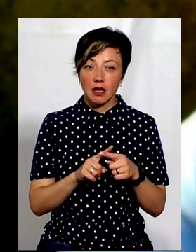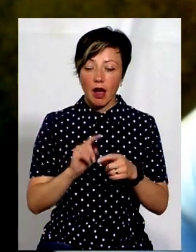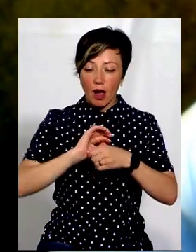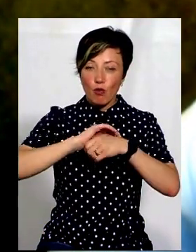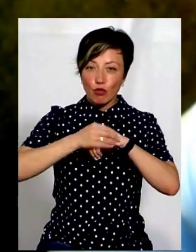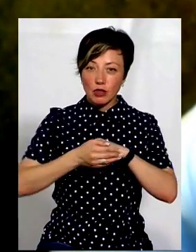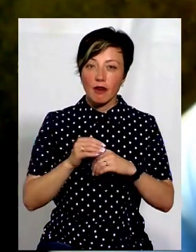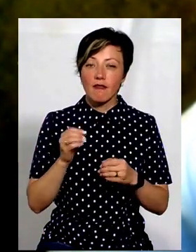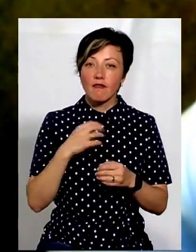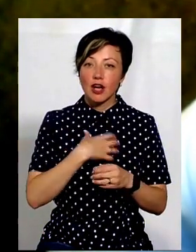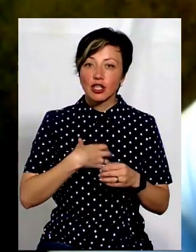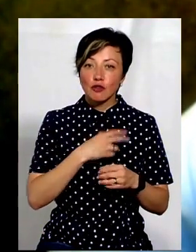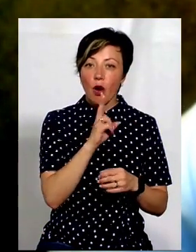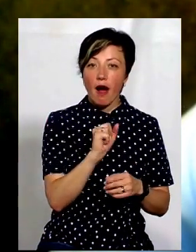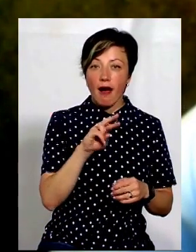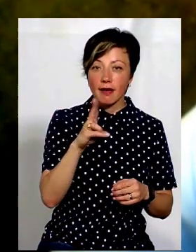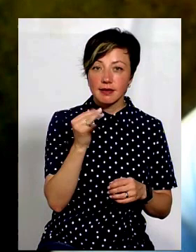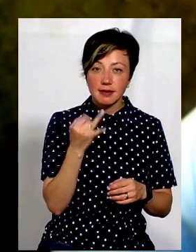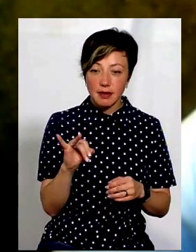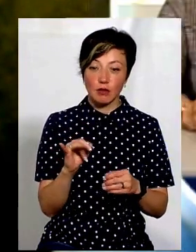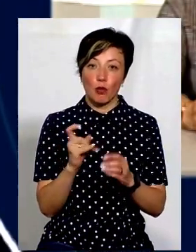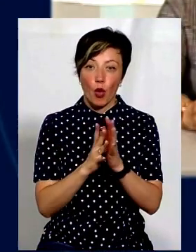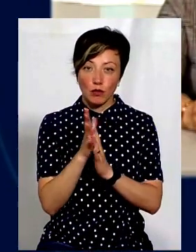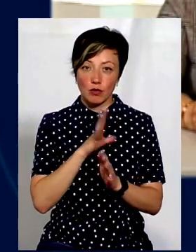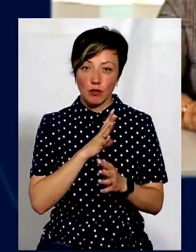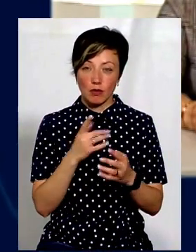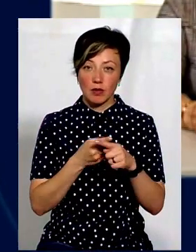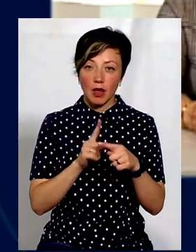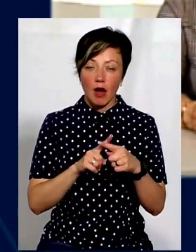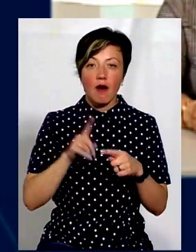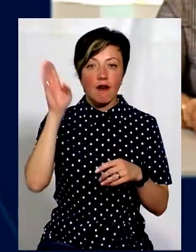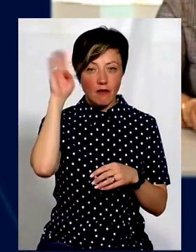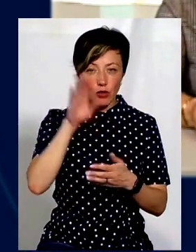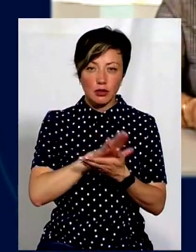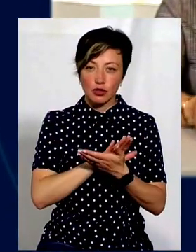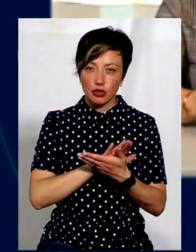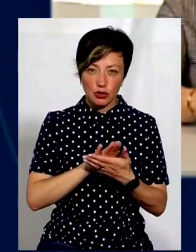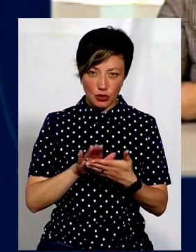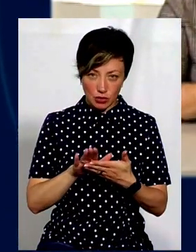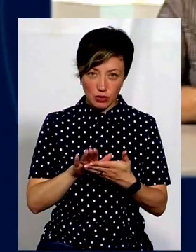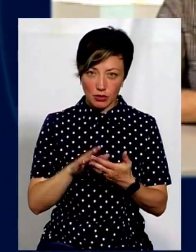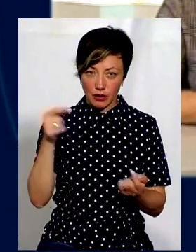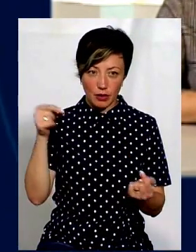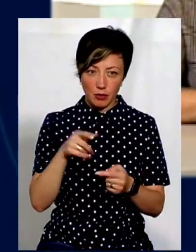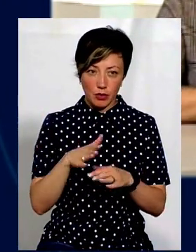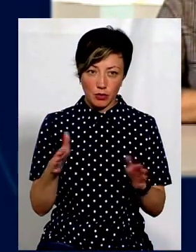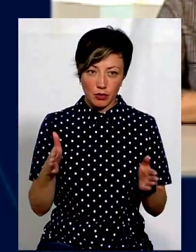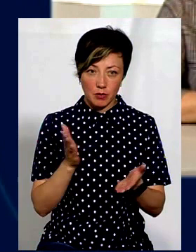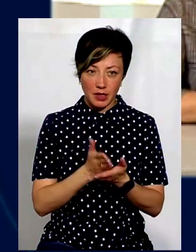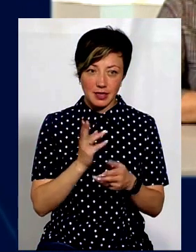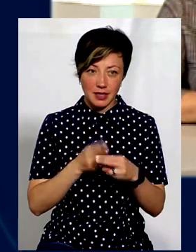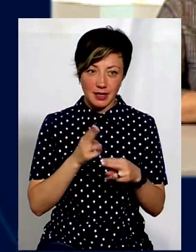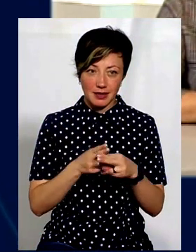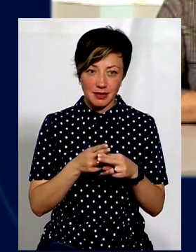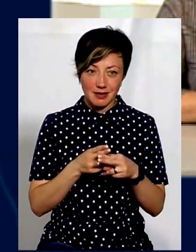мушлі. Ну, взагалі, для його росту активного. Тобто артизіанська вода не підходить, бо там є